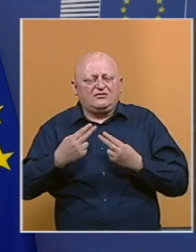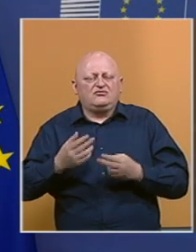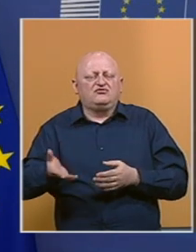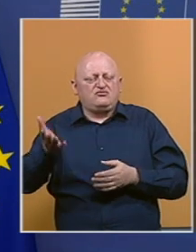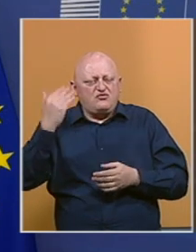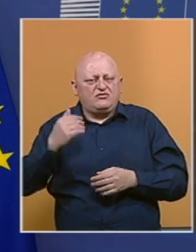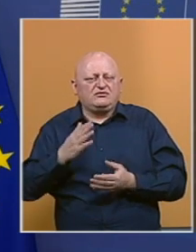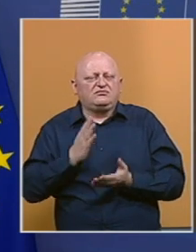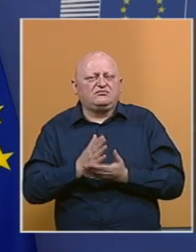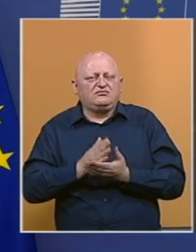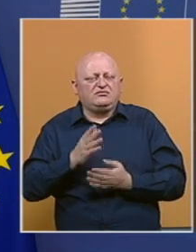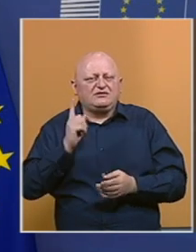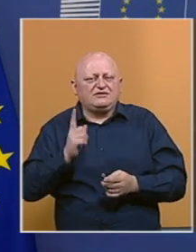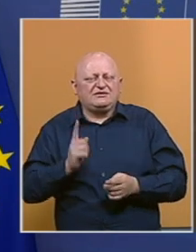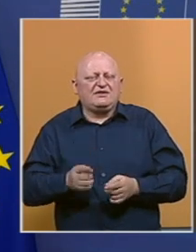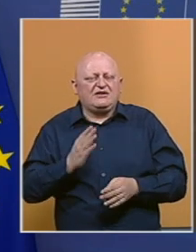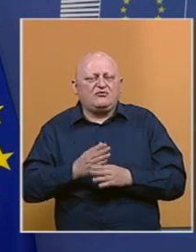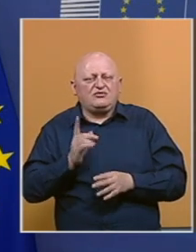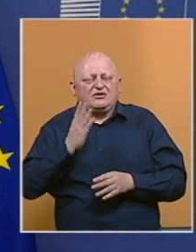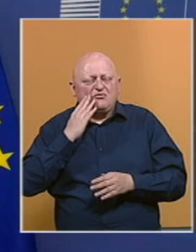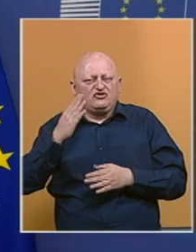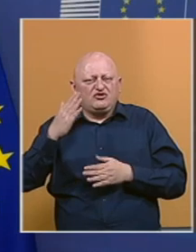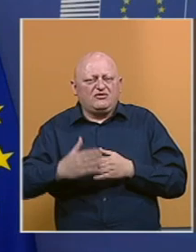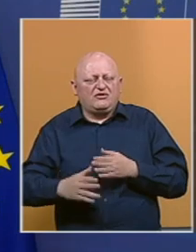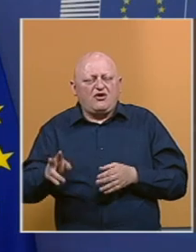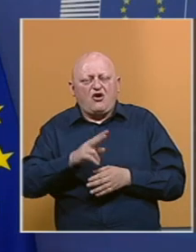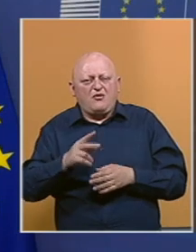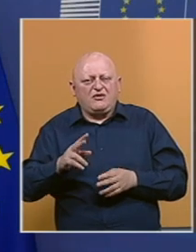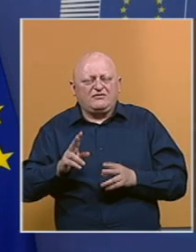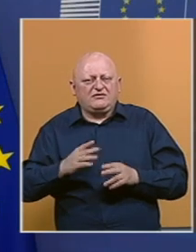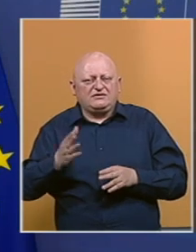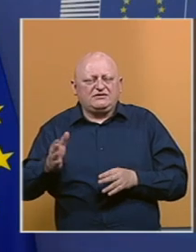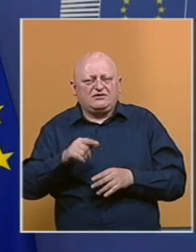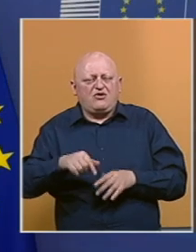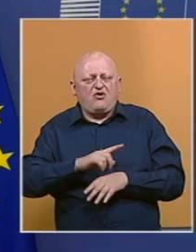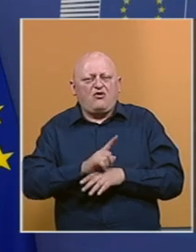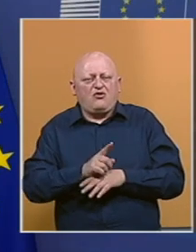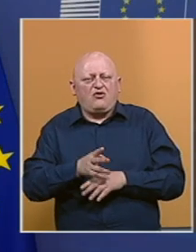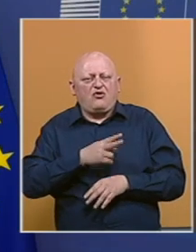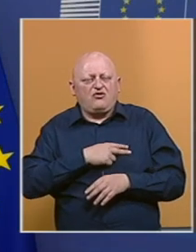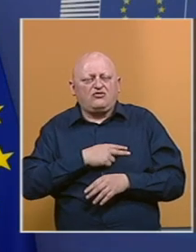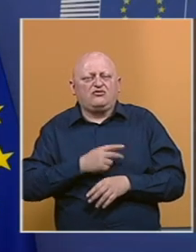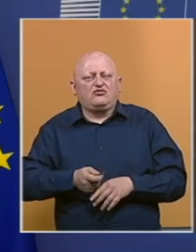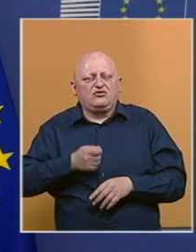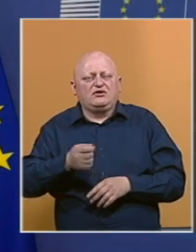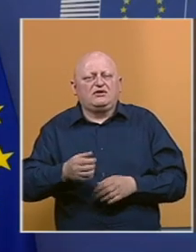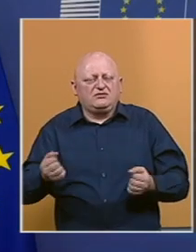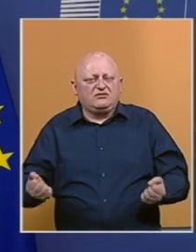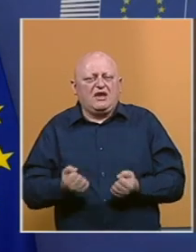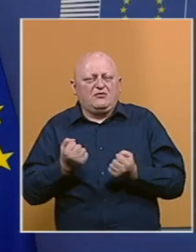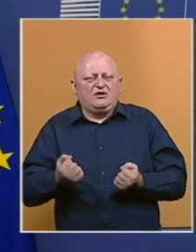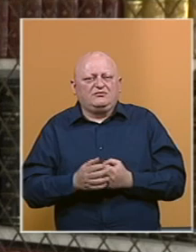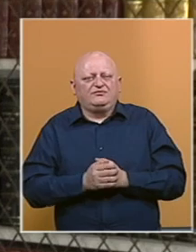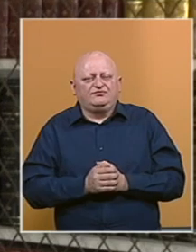uprkos činjenice da svaki put nisu bili ispoštovani rokovi, obje strane smatraju da je u ovom trenutku odgovorno uložiti dodatne napore.